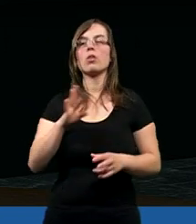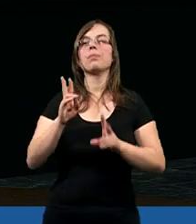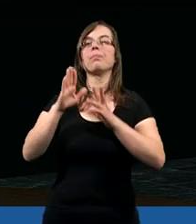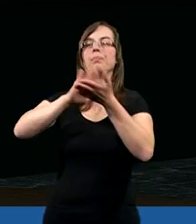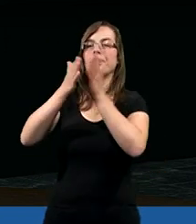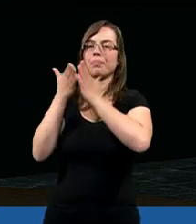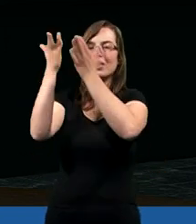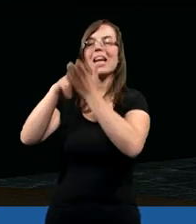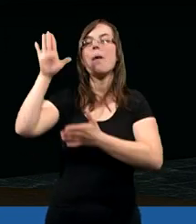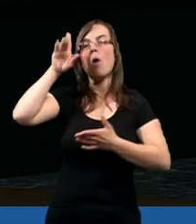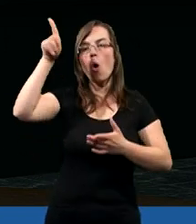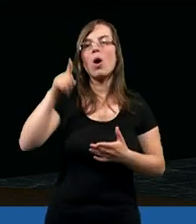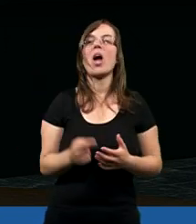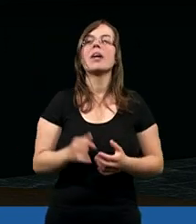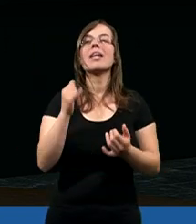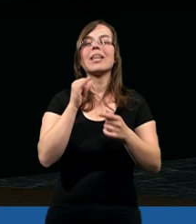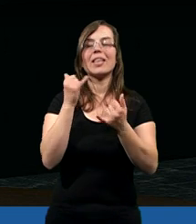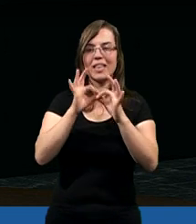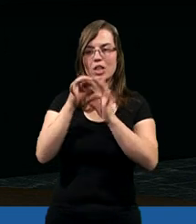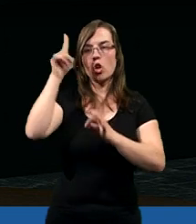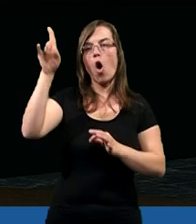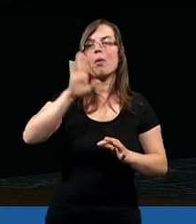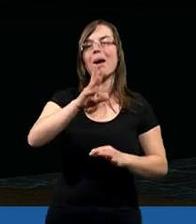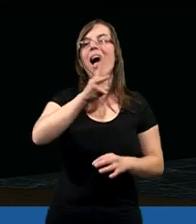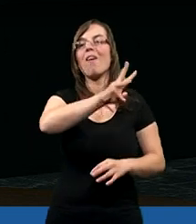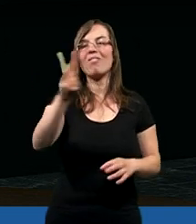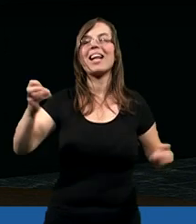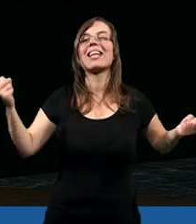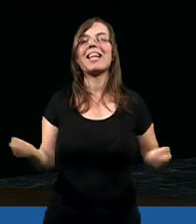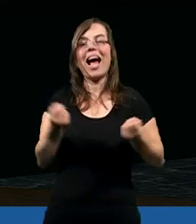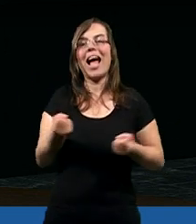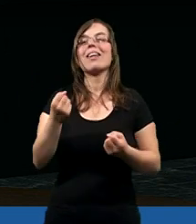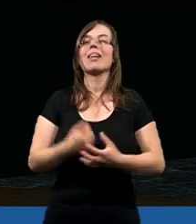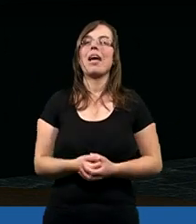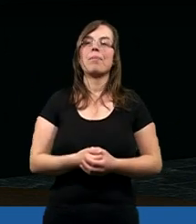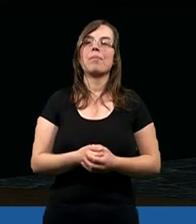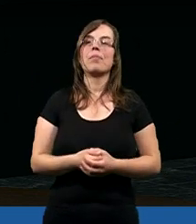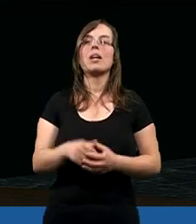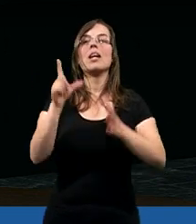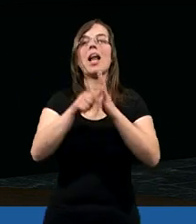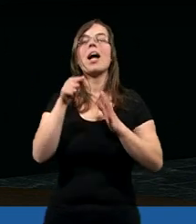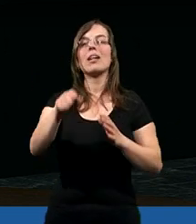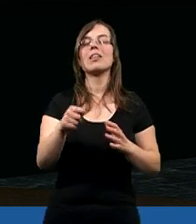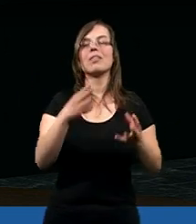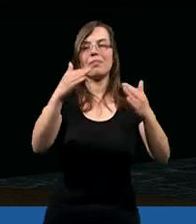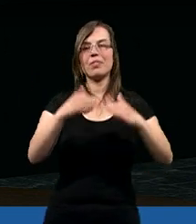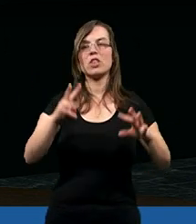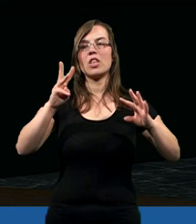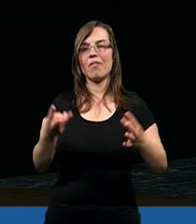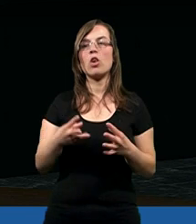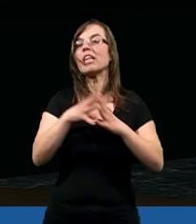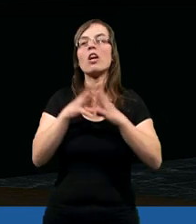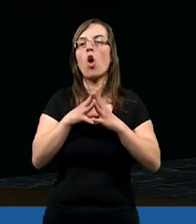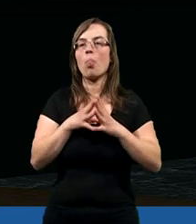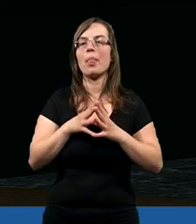swoją złóżcie na Niego, gdyż On ma o was staranie. Werset dziewiąty.